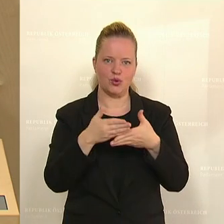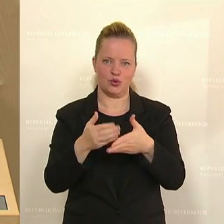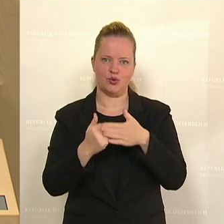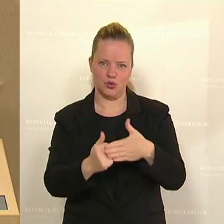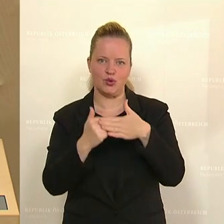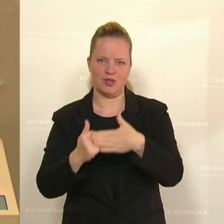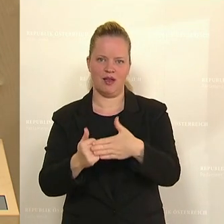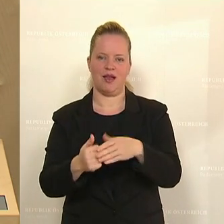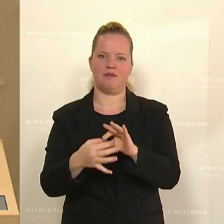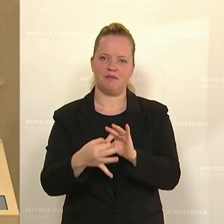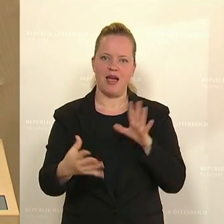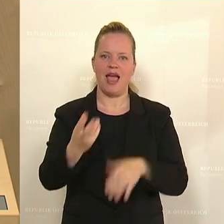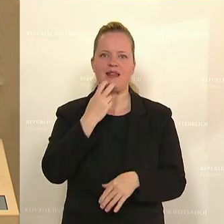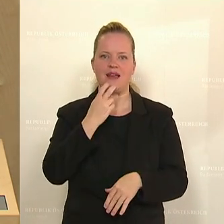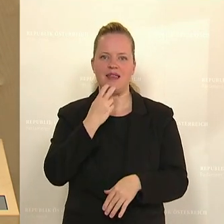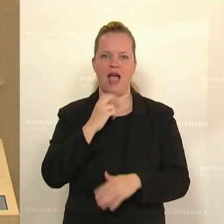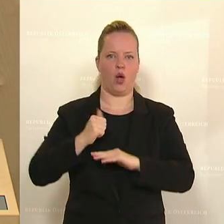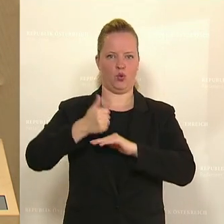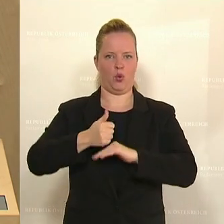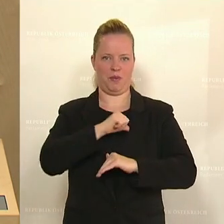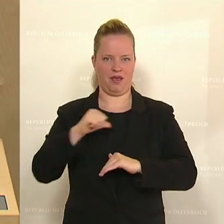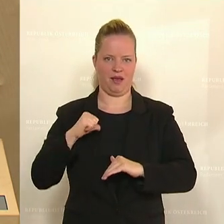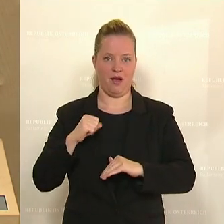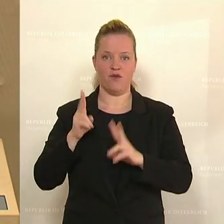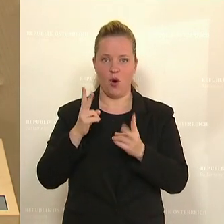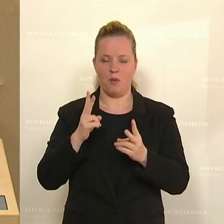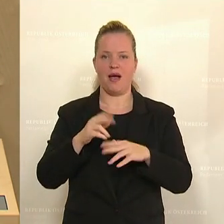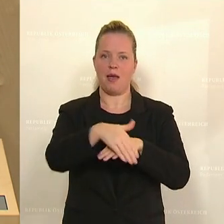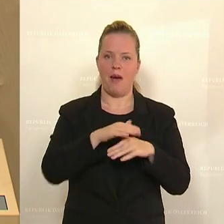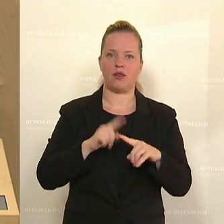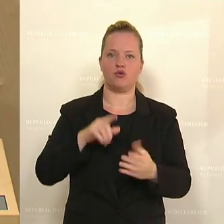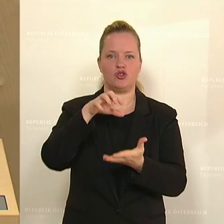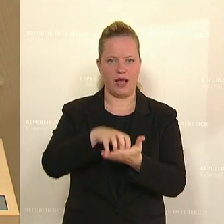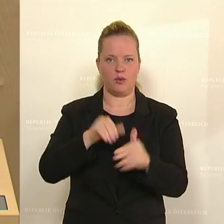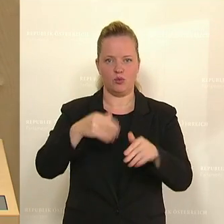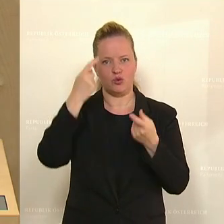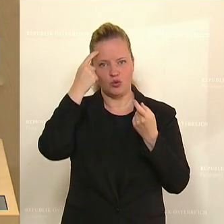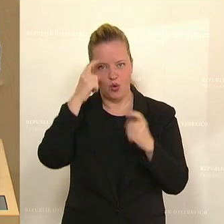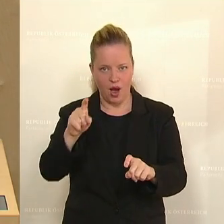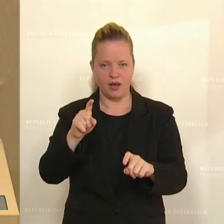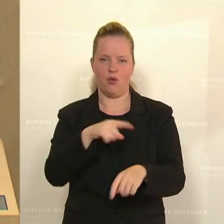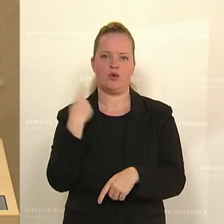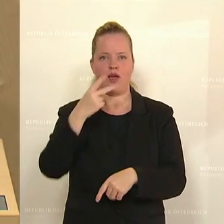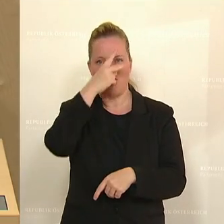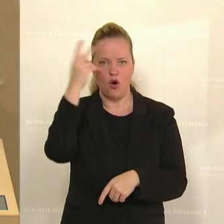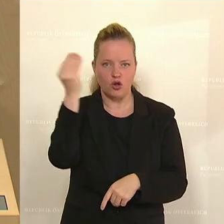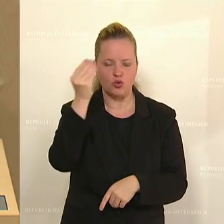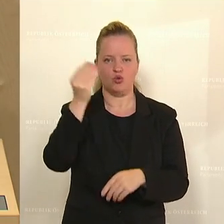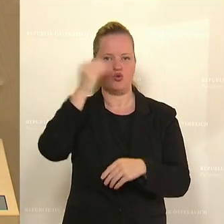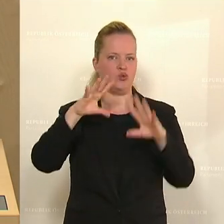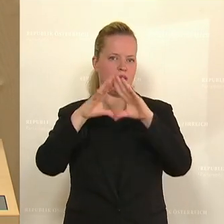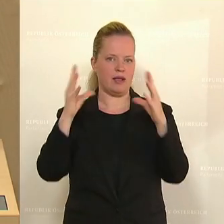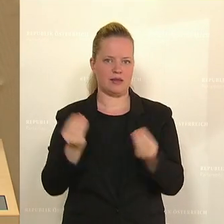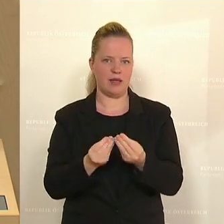Autonomie, Energieautonomie. Denn es sind ja die Gemeinden und Städte, die dafür sorgen, dass unsere Volksschulen, Schulen, insgesamt